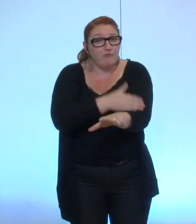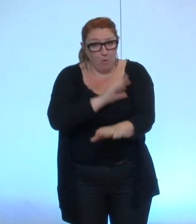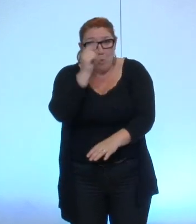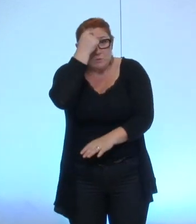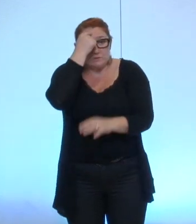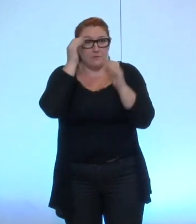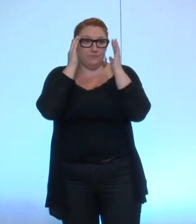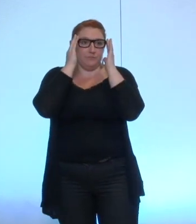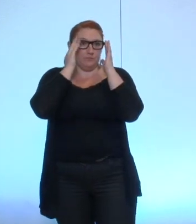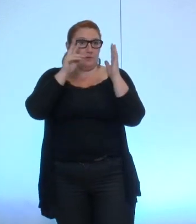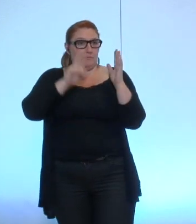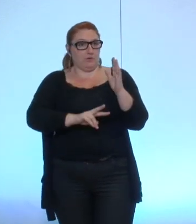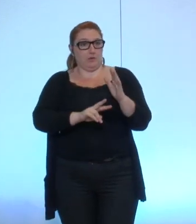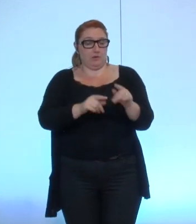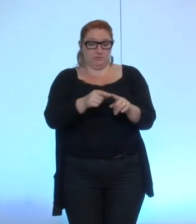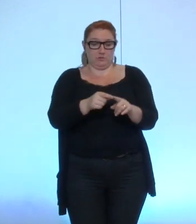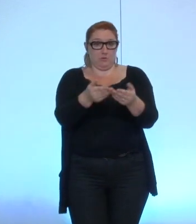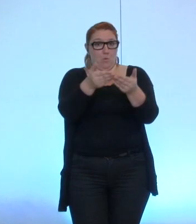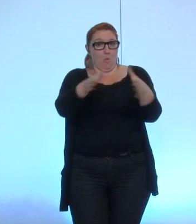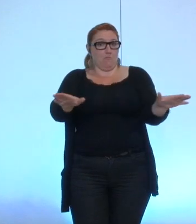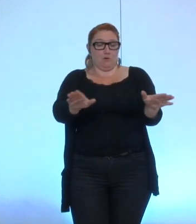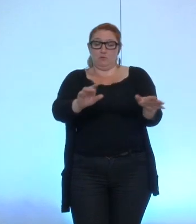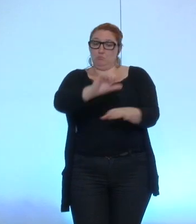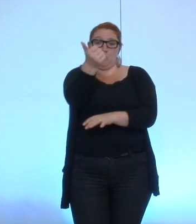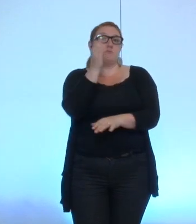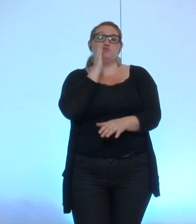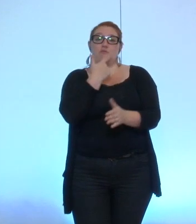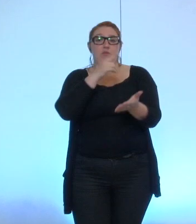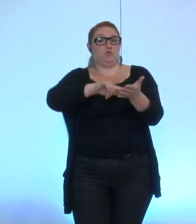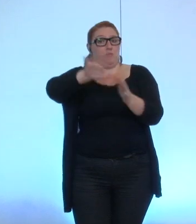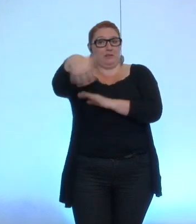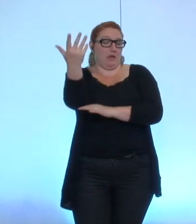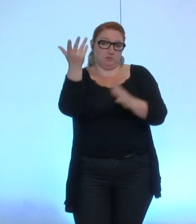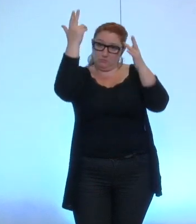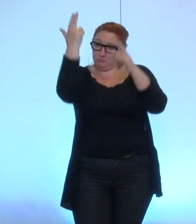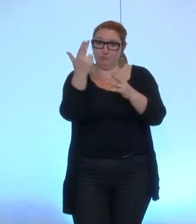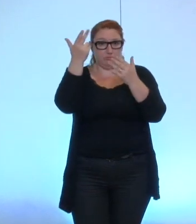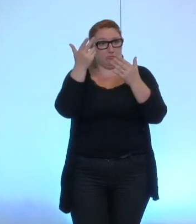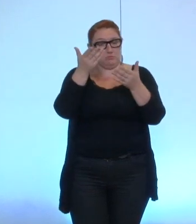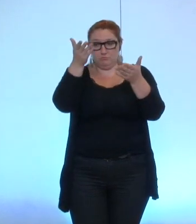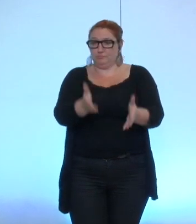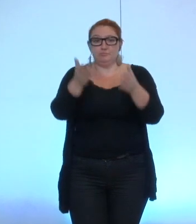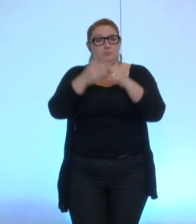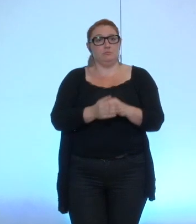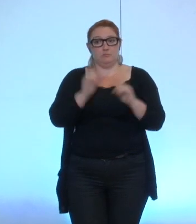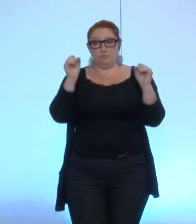cette disposition est mise en oeuvre à partir du 1er janvier 2015 on peut prendre cet amendement là